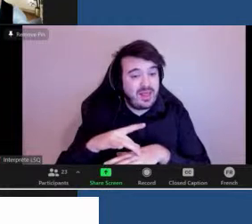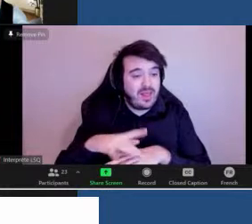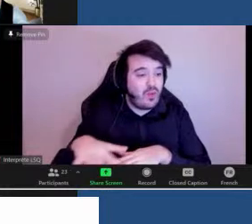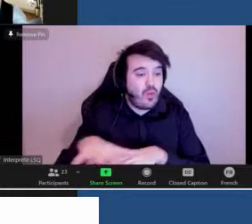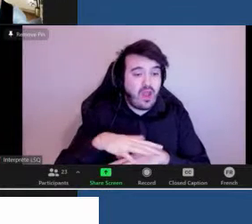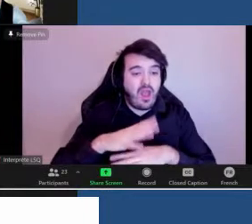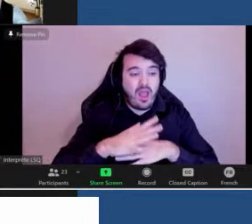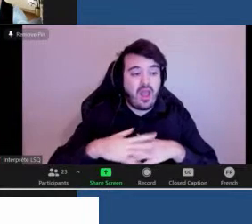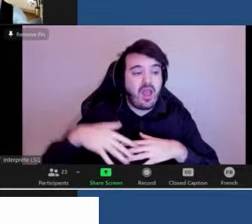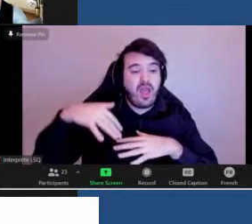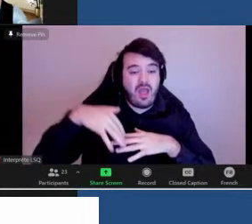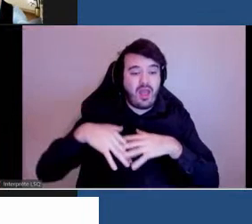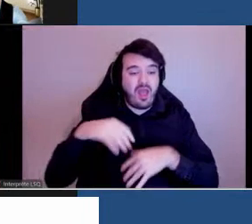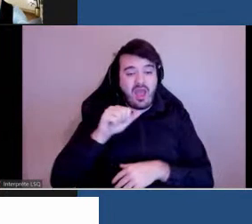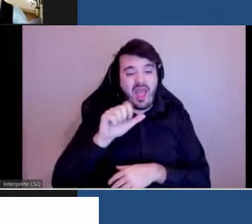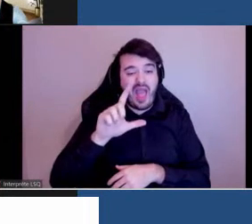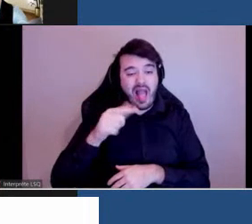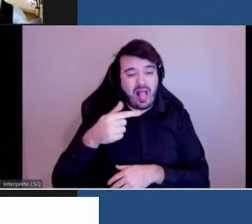algonquine.